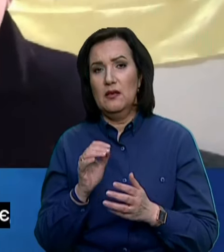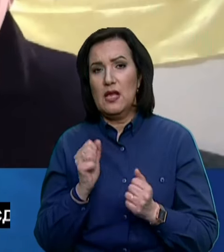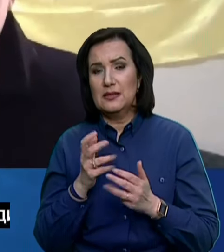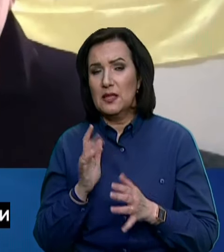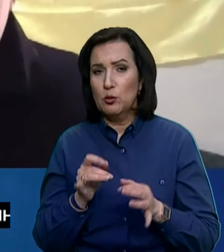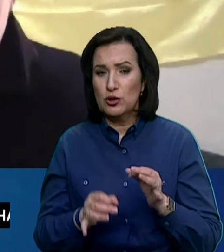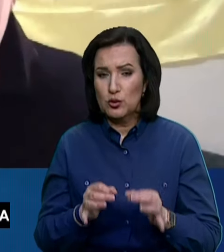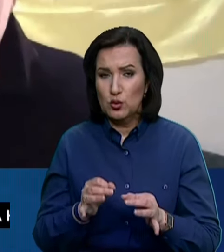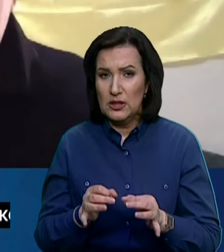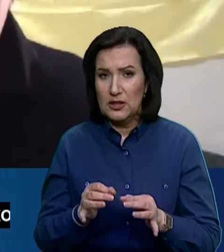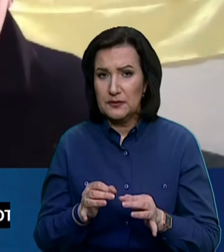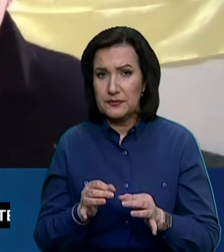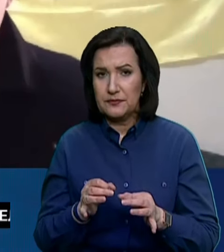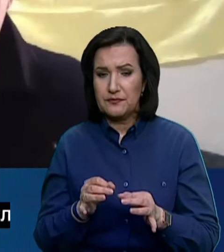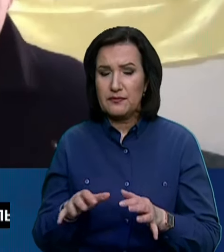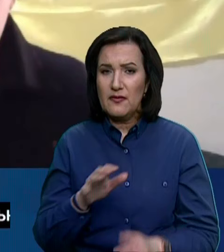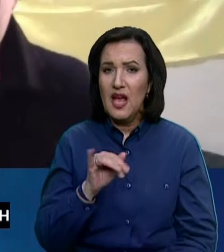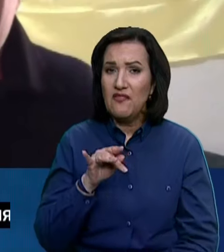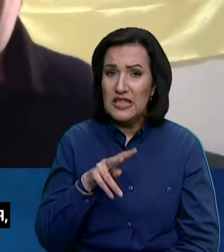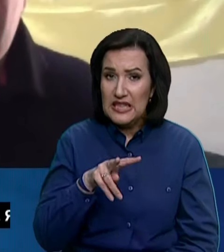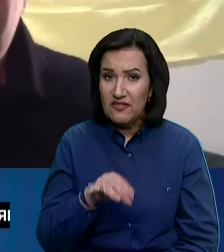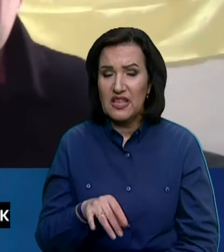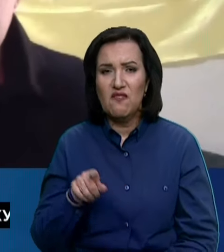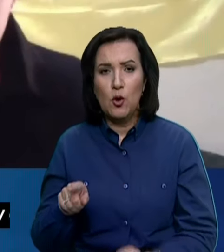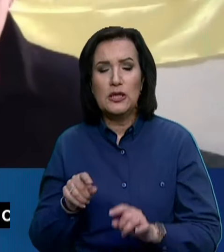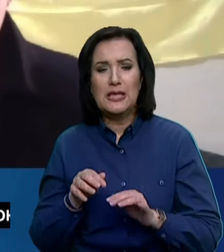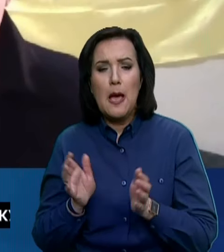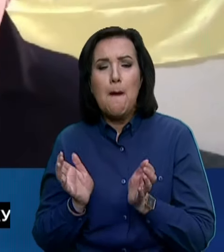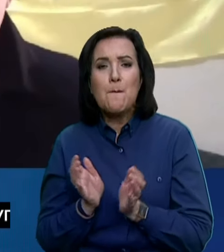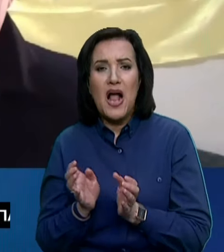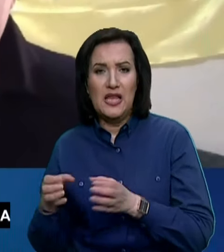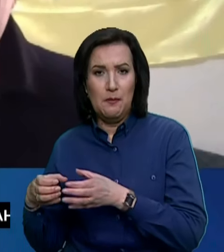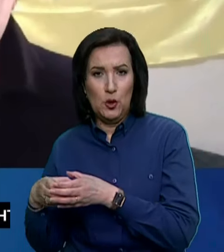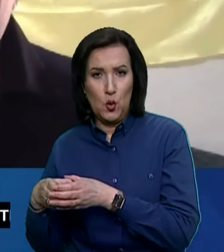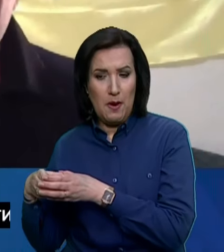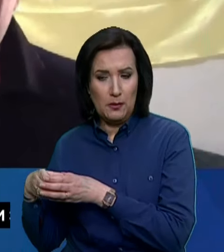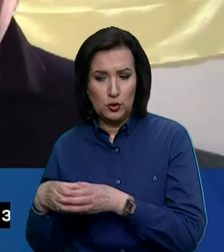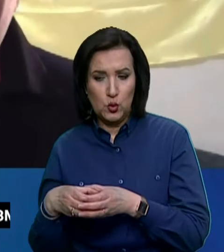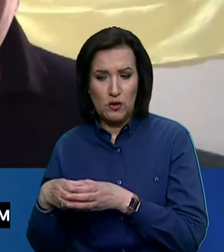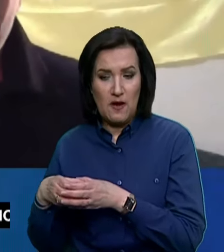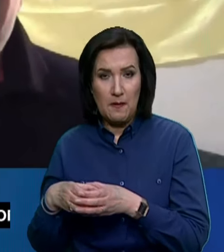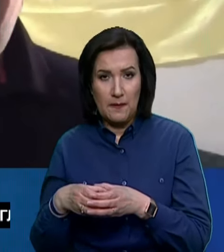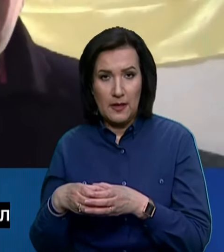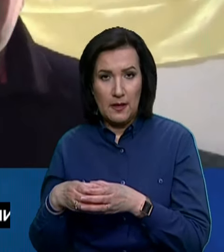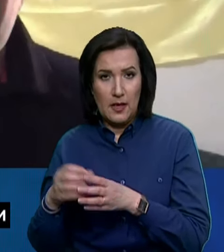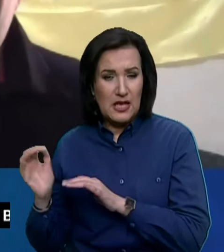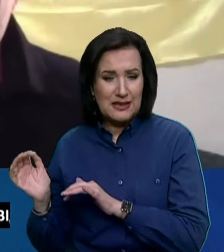діють малими штурмовими групами тактикою таких